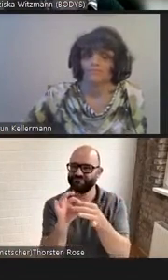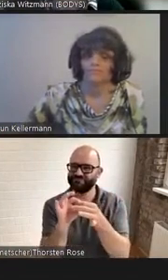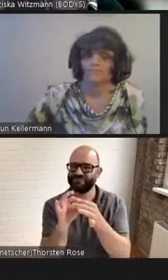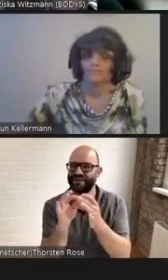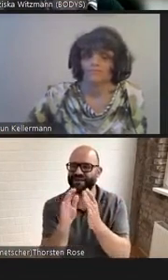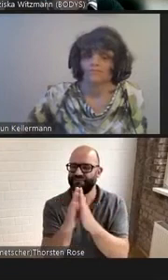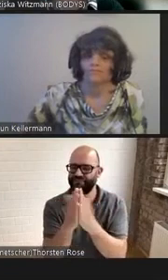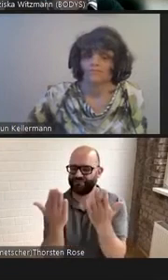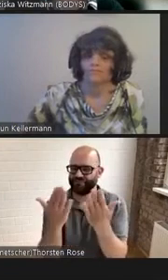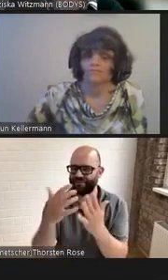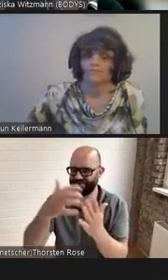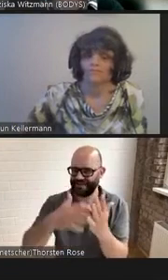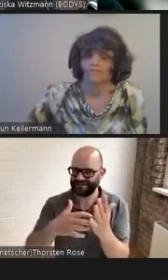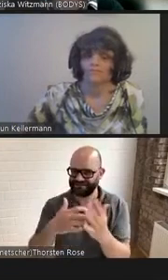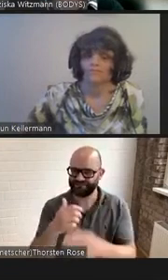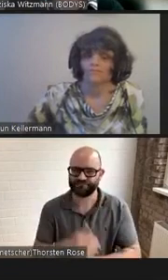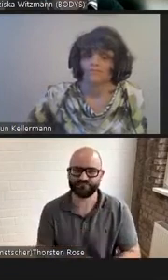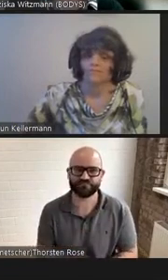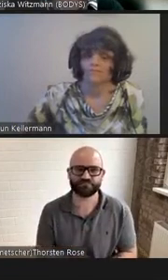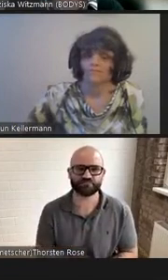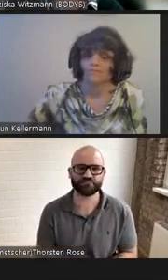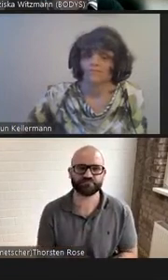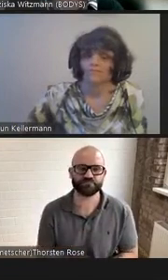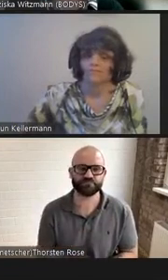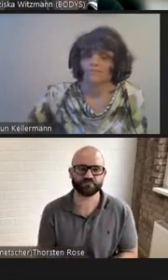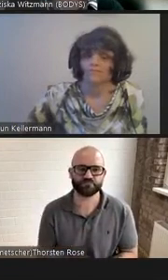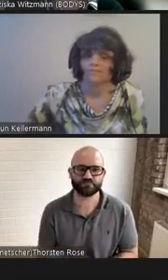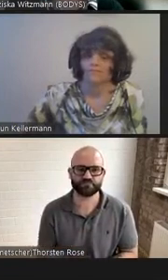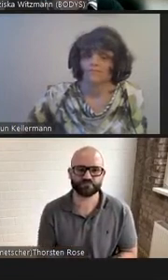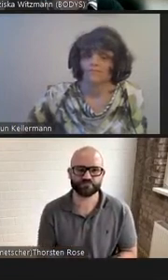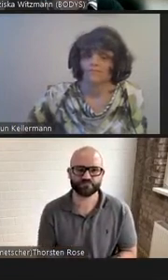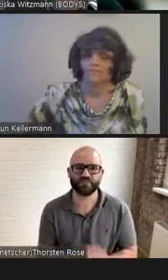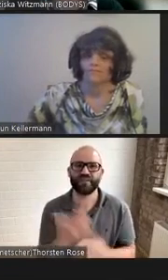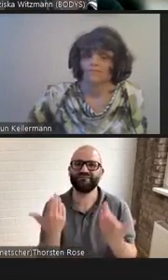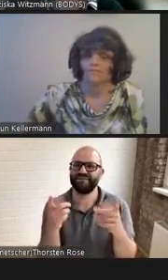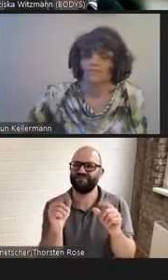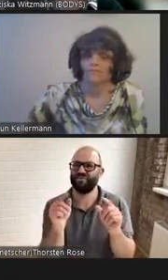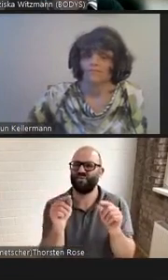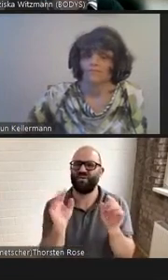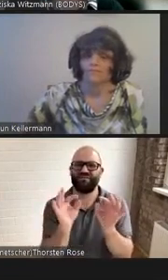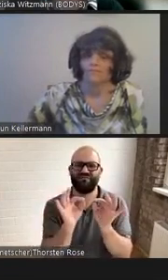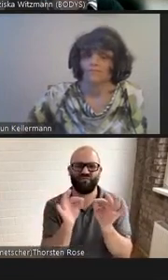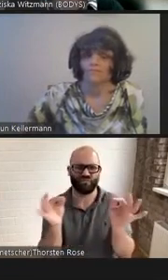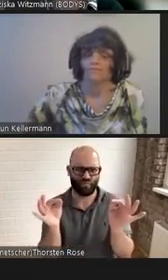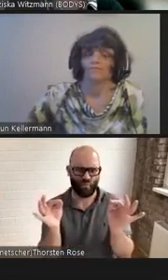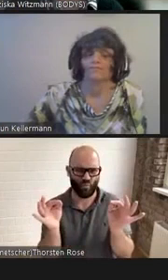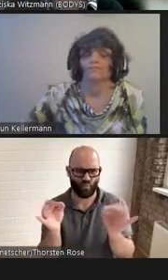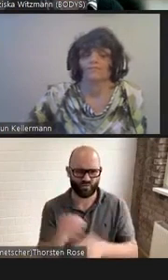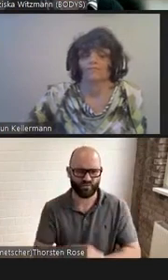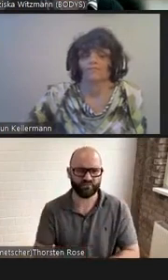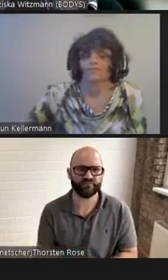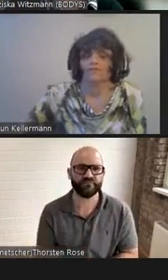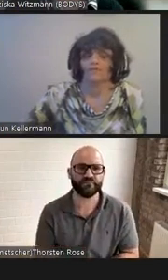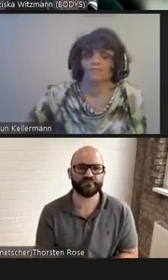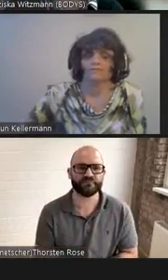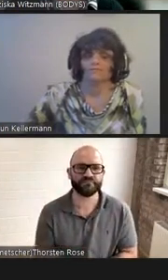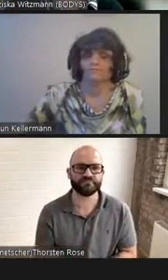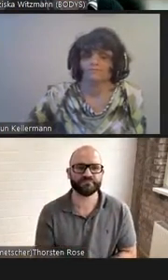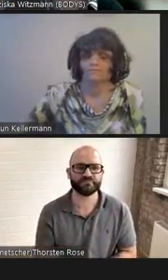Was ist gemeint mit Funktion? Mit Funktion ist gemeint, welchen